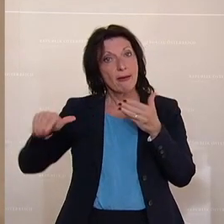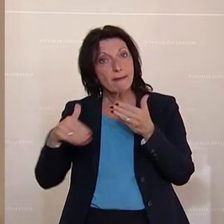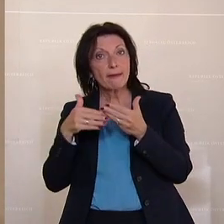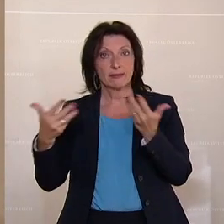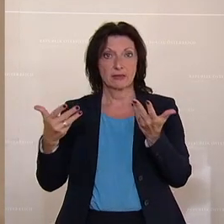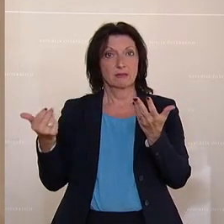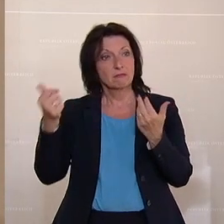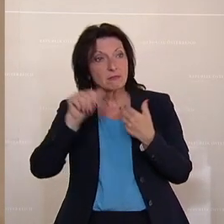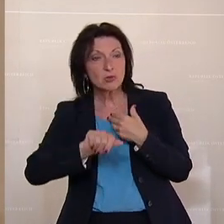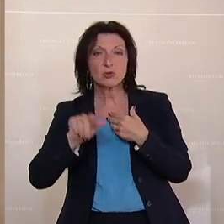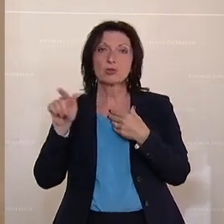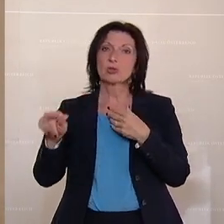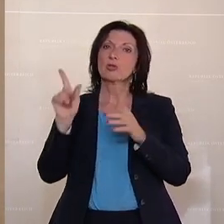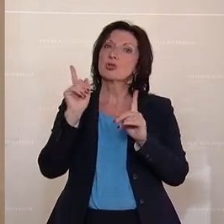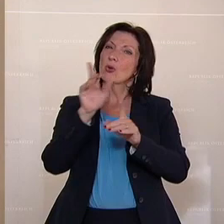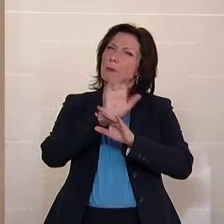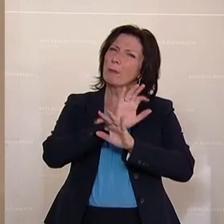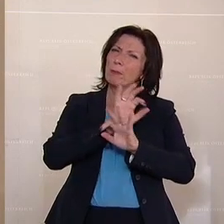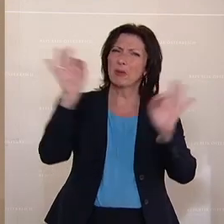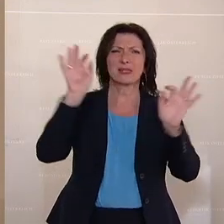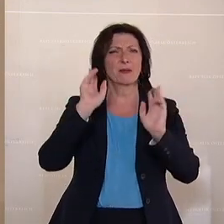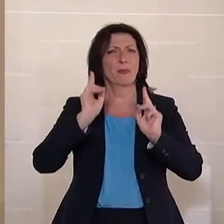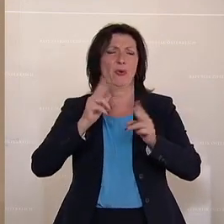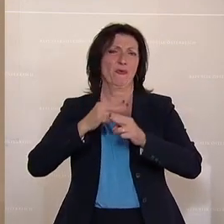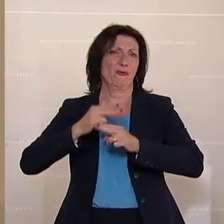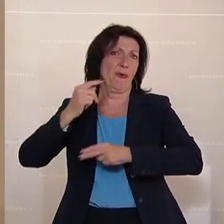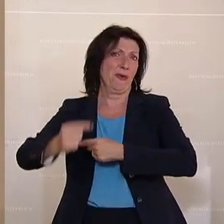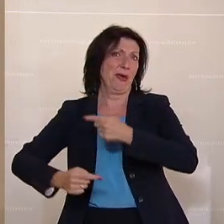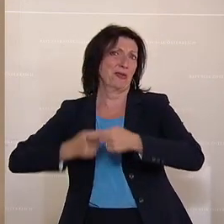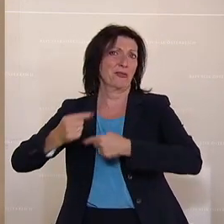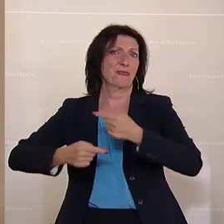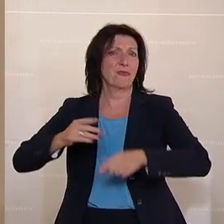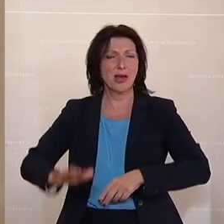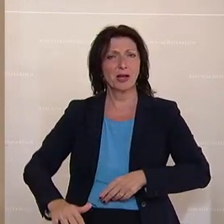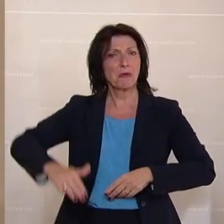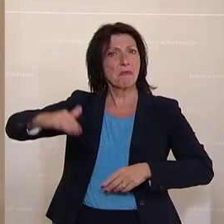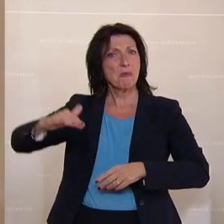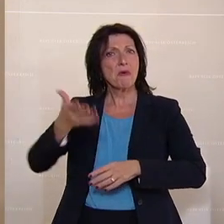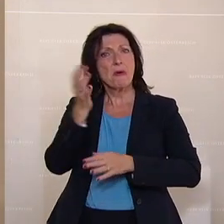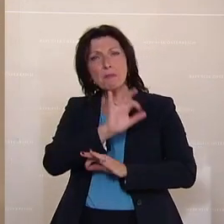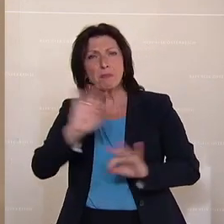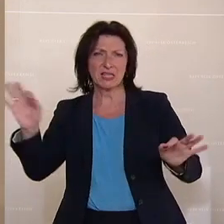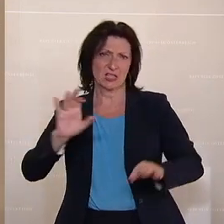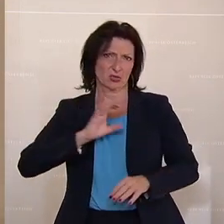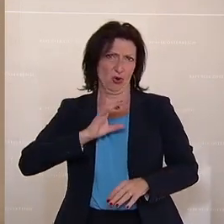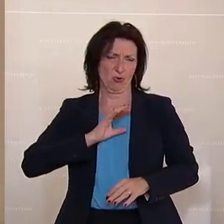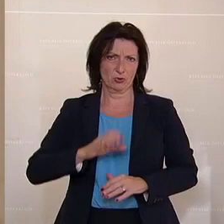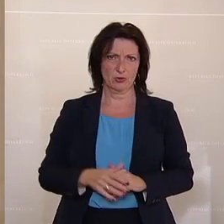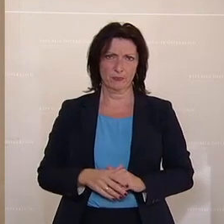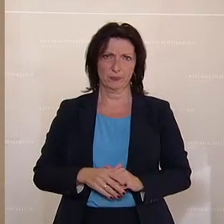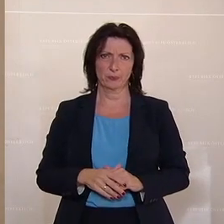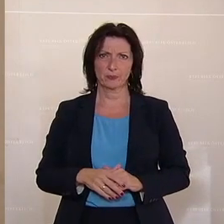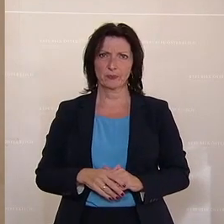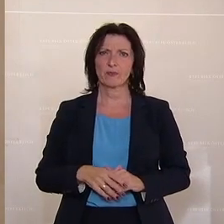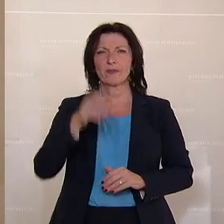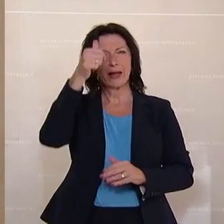ihnen die besten Entwicklungsmöglichkeiten, die besten Chancen sichert. Ein Punkt noch,